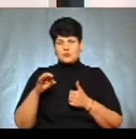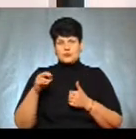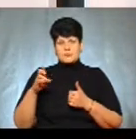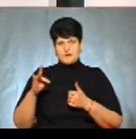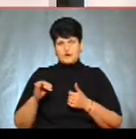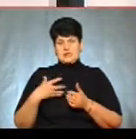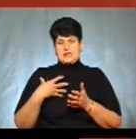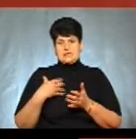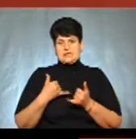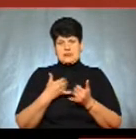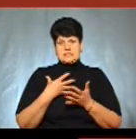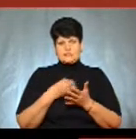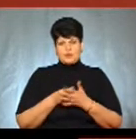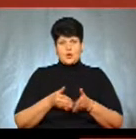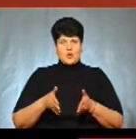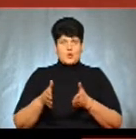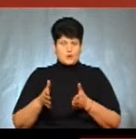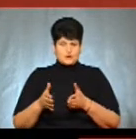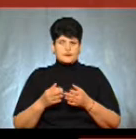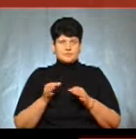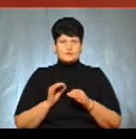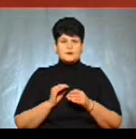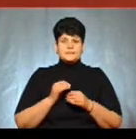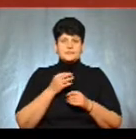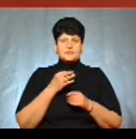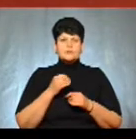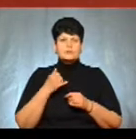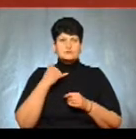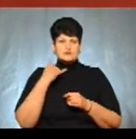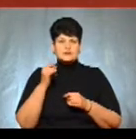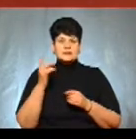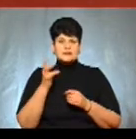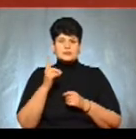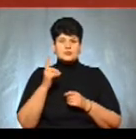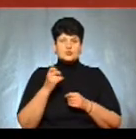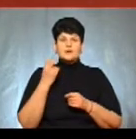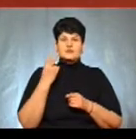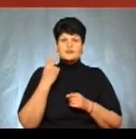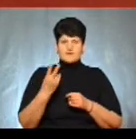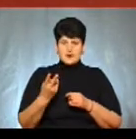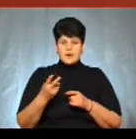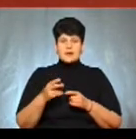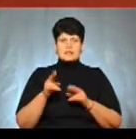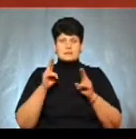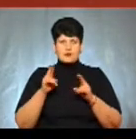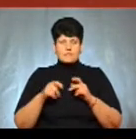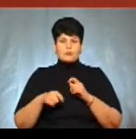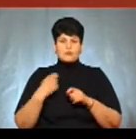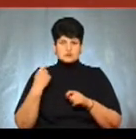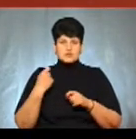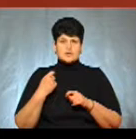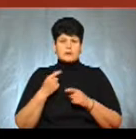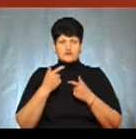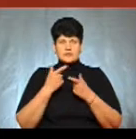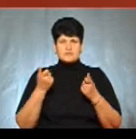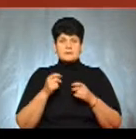своїх городів. Ви вже дозволите допомогу, телефонувати потрібно на 102 і про право порушення повідомляти працівників